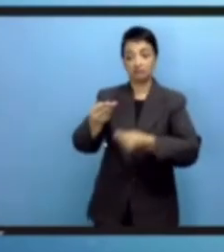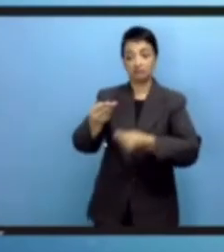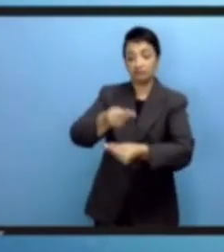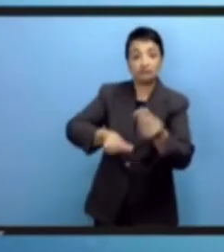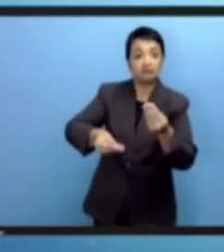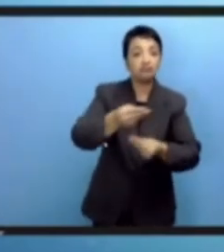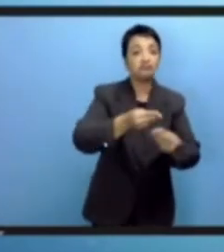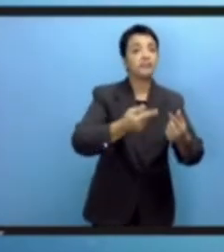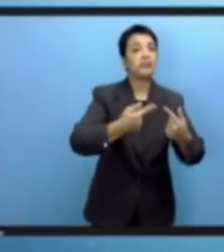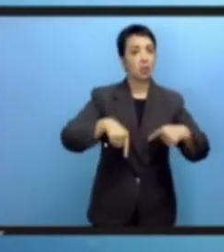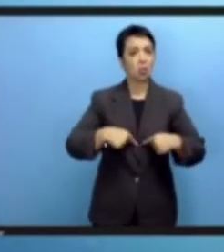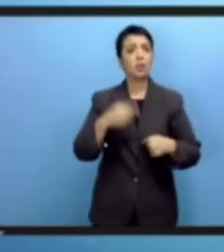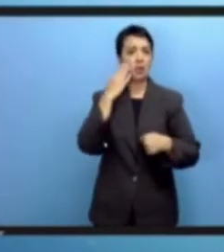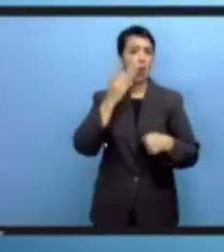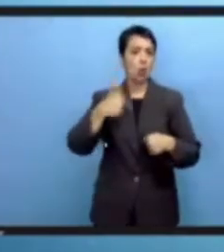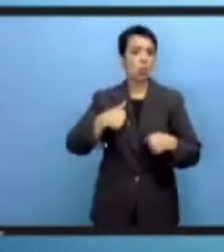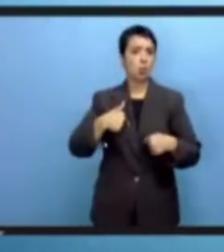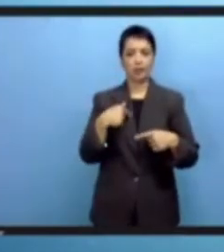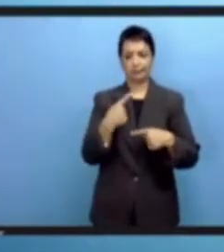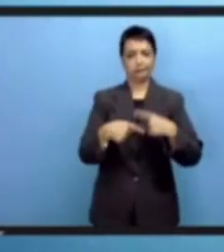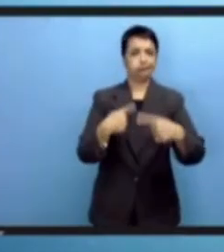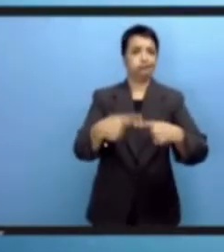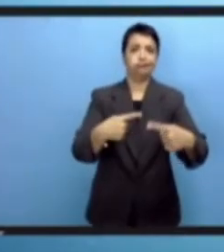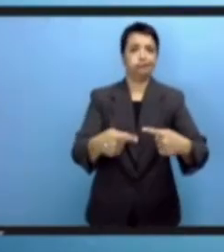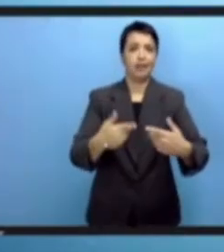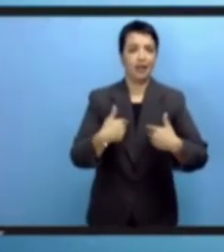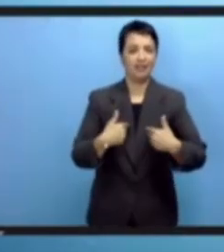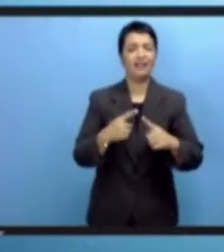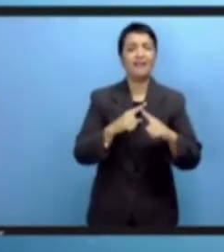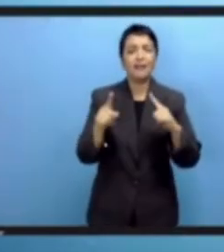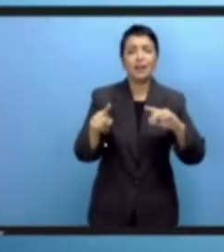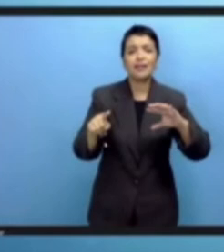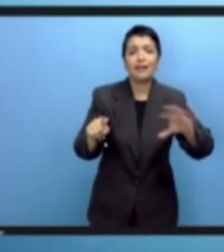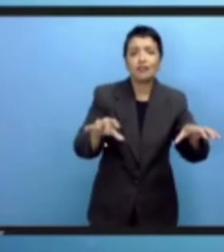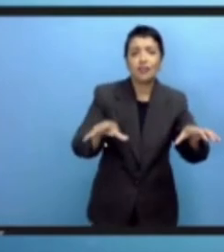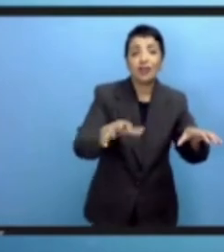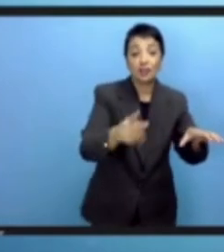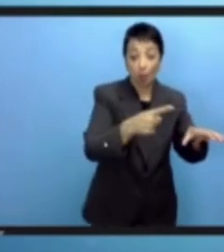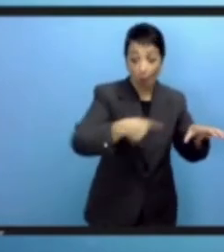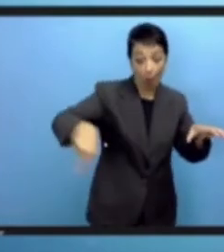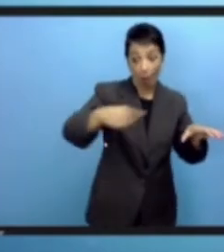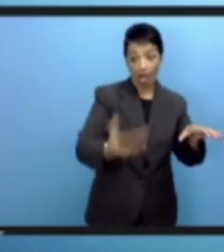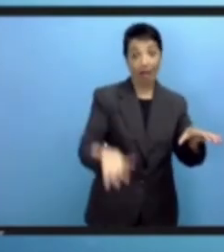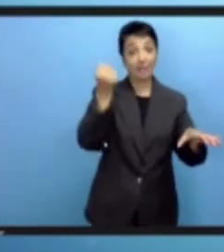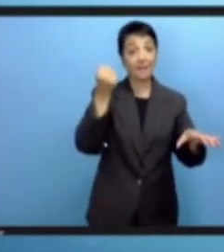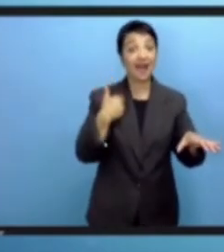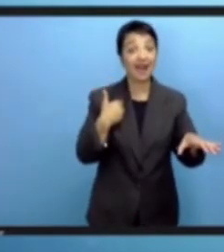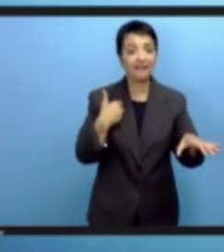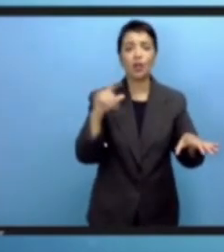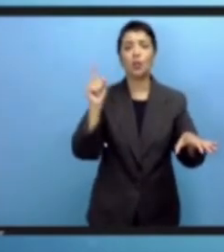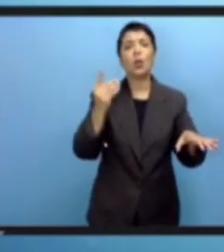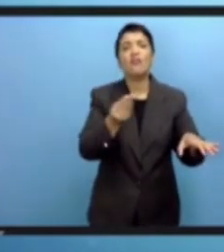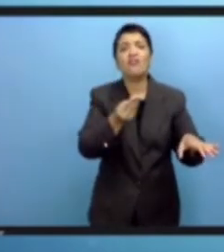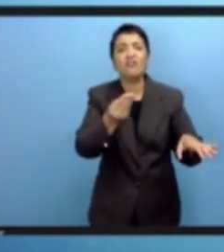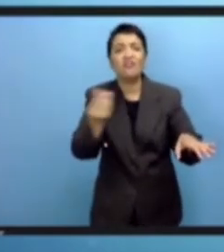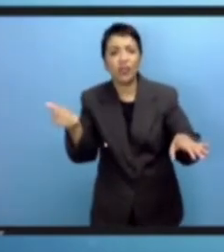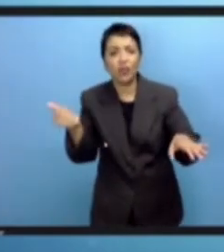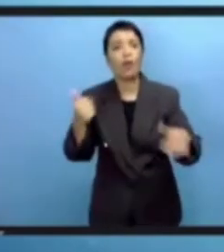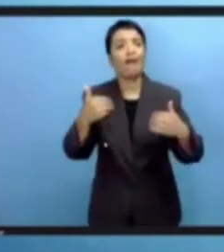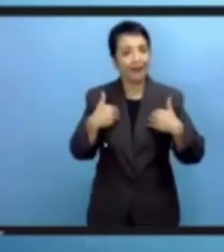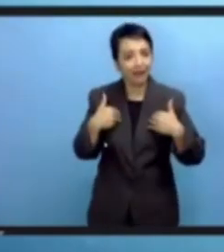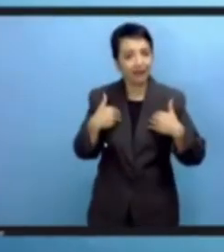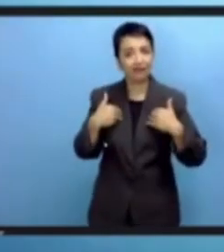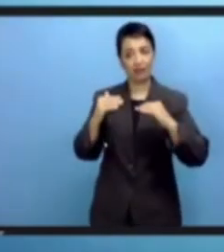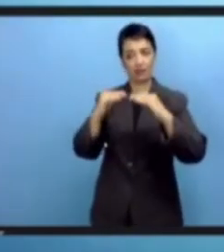فإن البناء التحتية العامة الرقمية الخير العام الرقمي جزء من